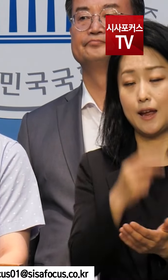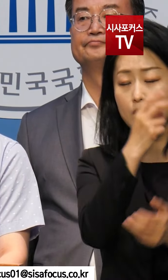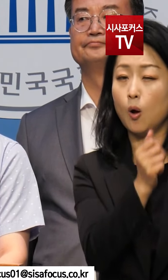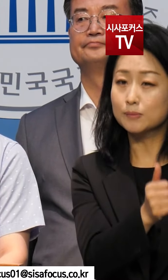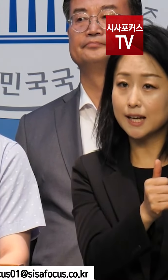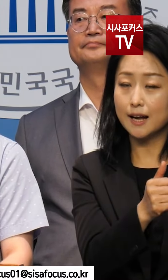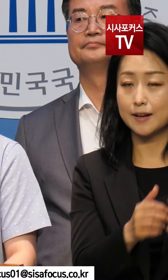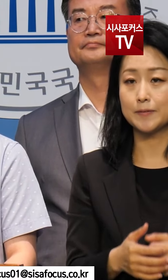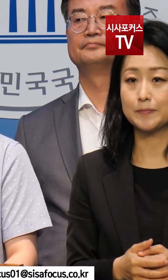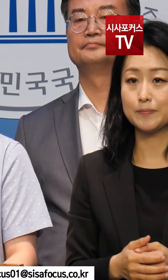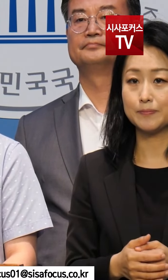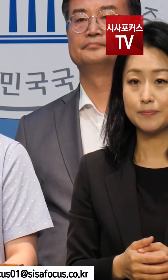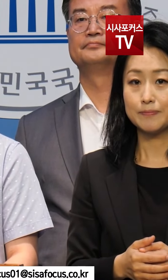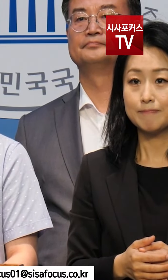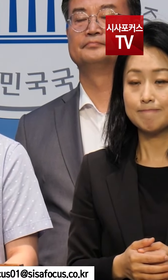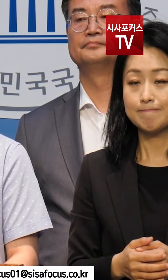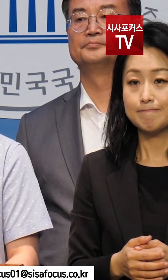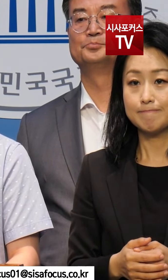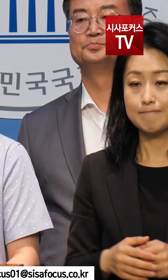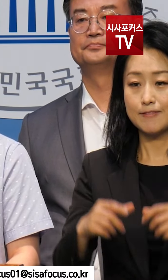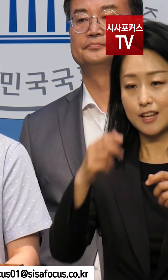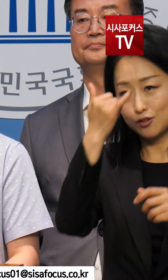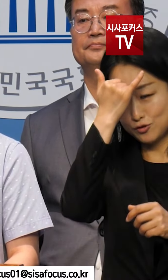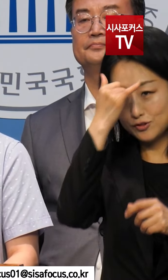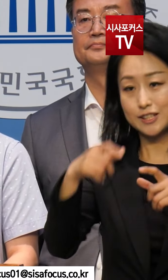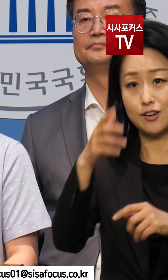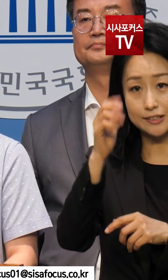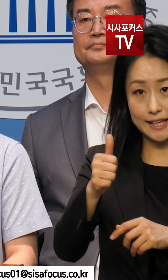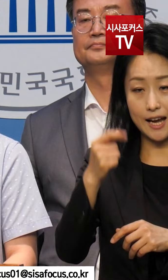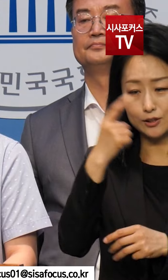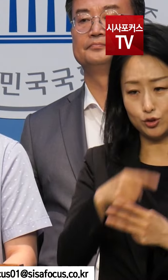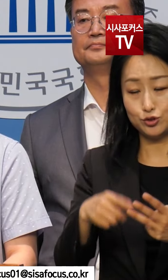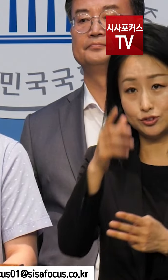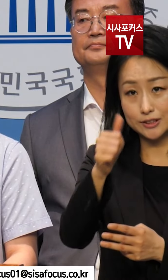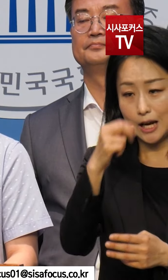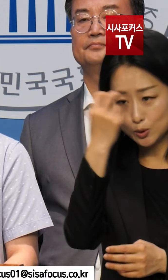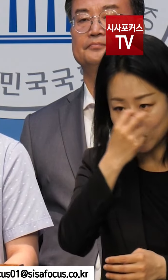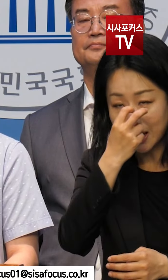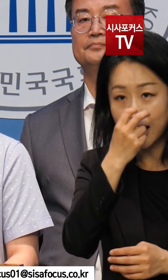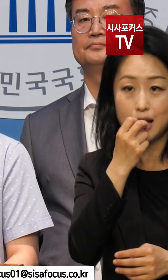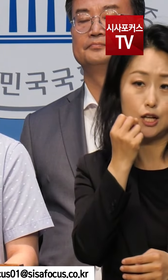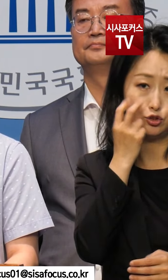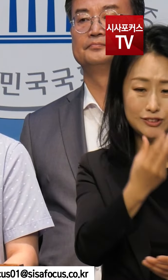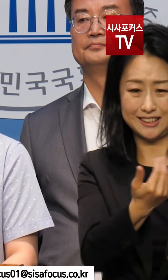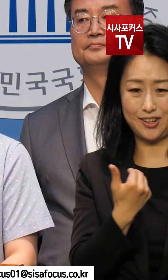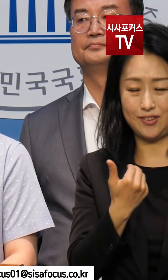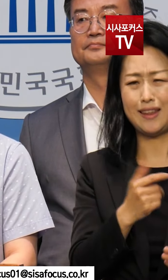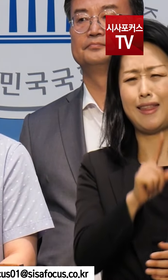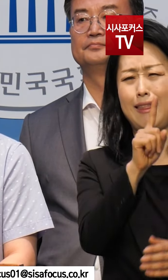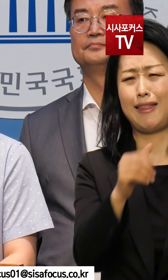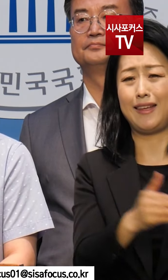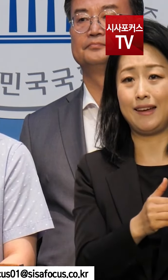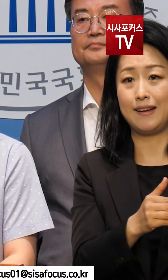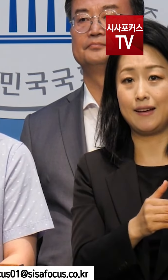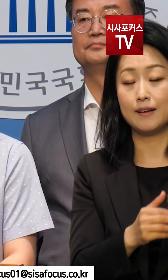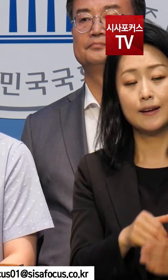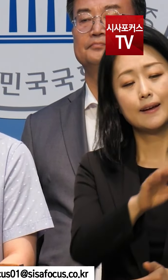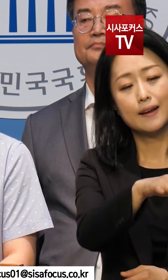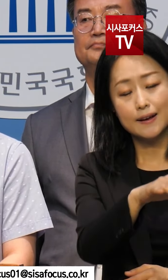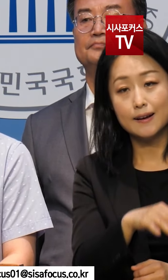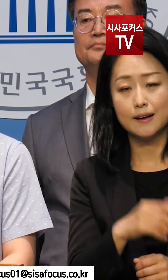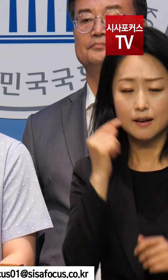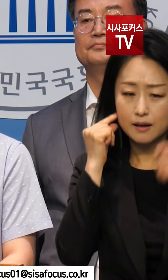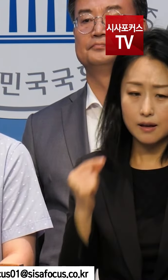단체장들에서 조사한 지 두 달이 넘어가고 있습니다. 더 이상 좌고우면 하지 말고, 정의와 공정의 대명사답게